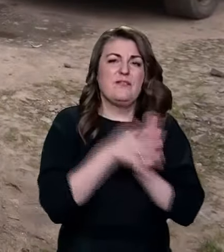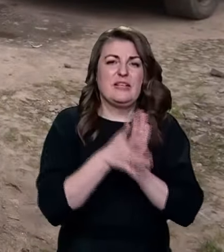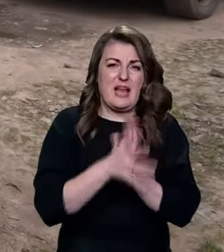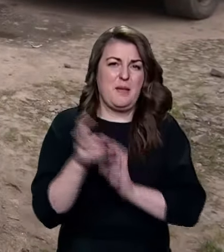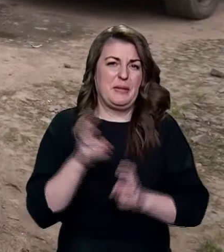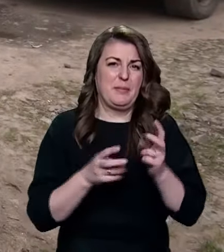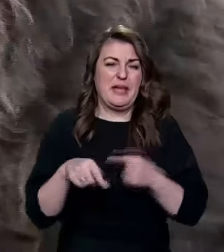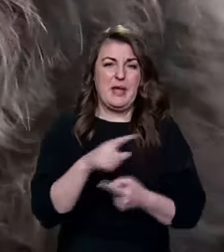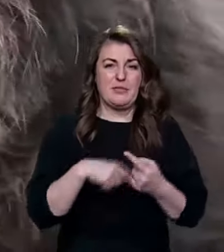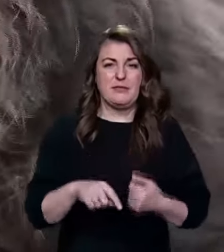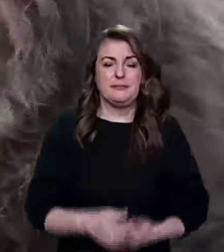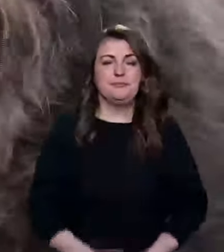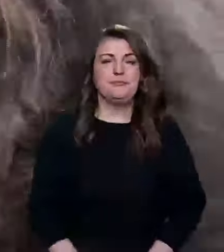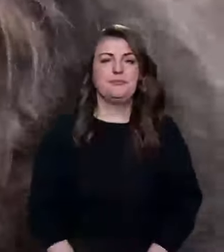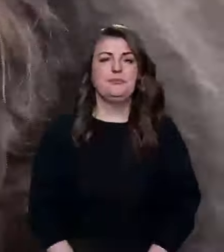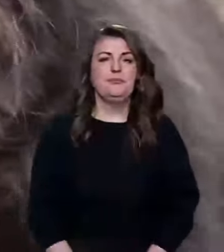підприємства.